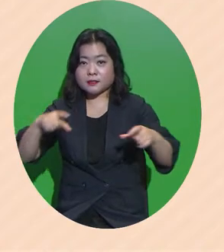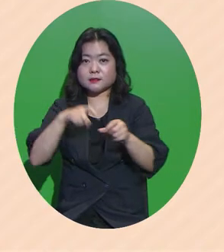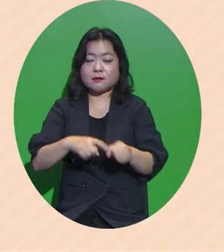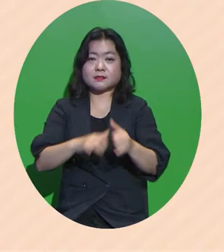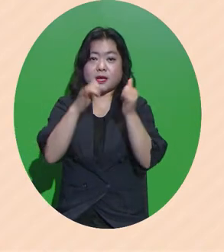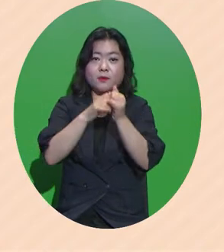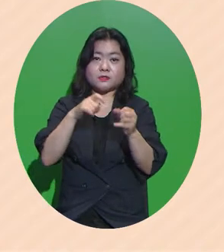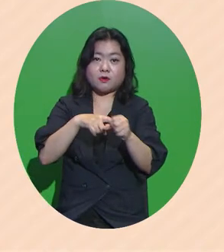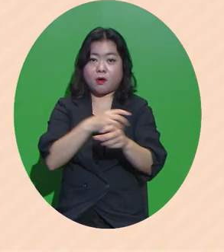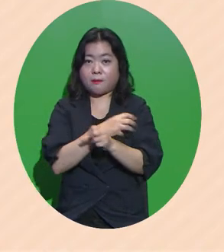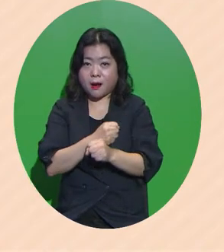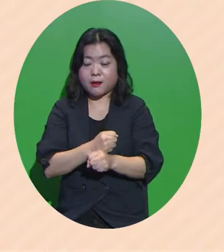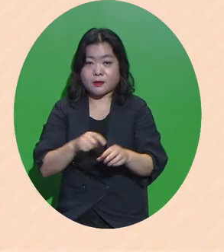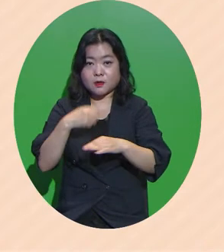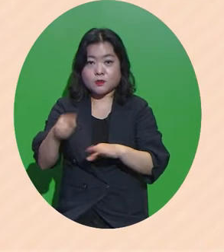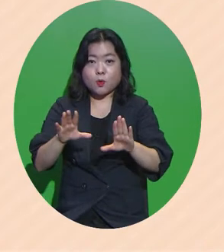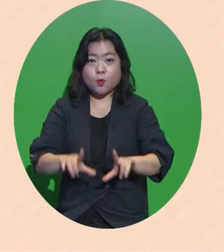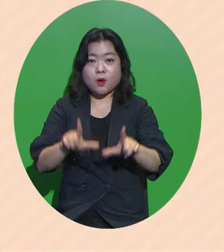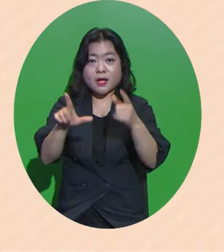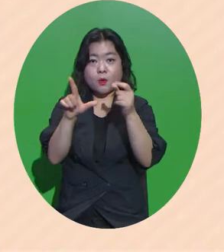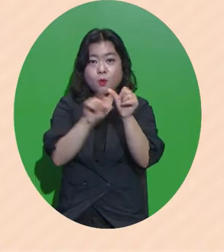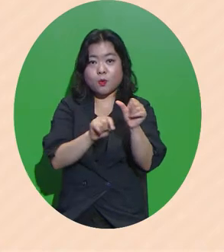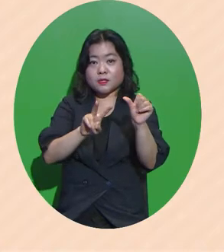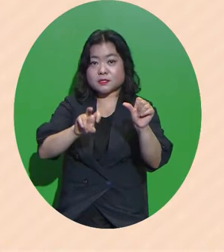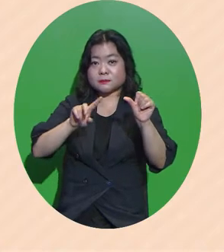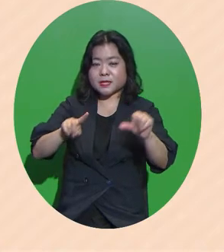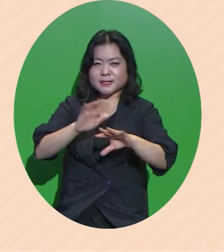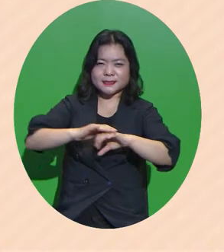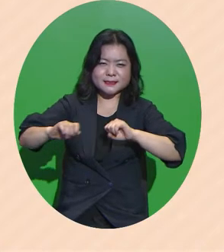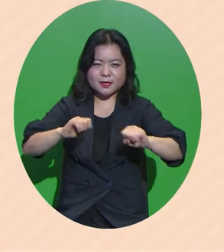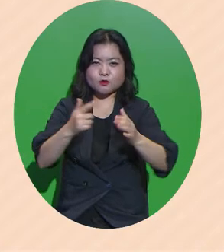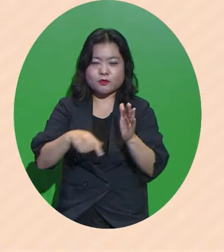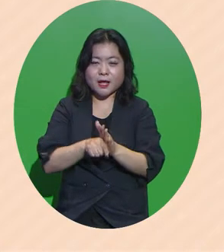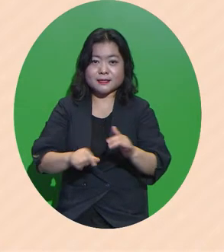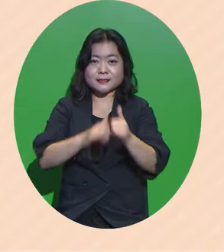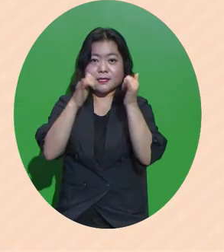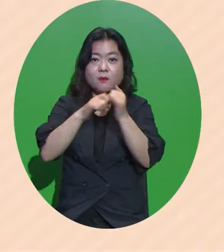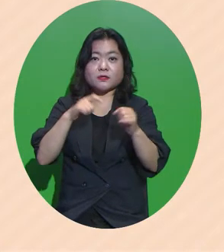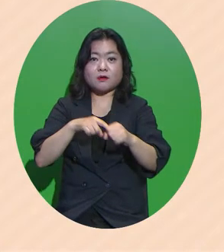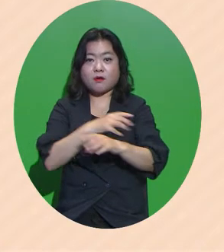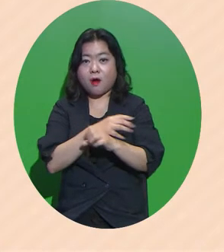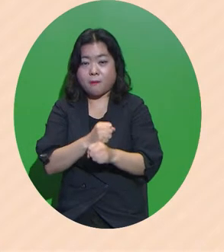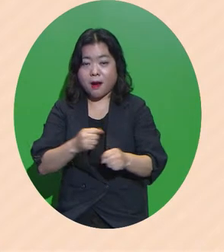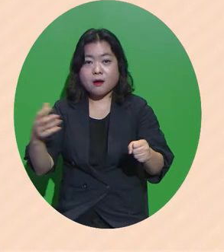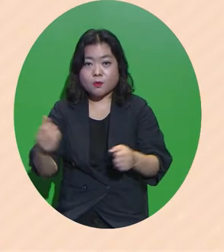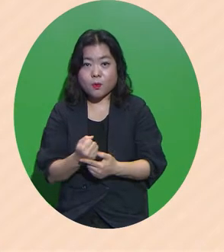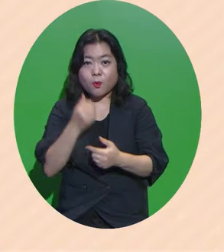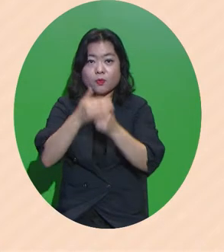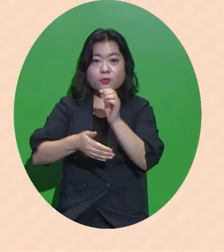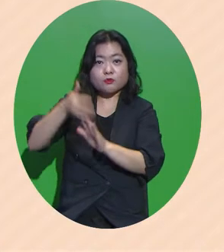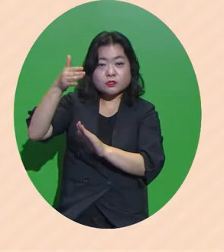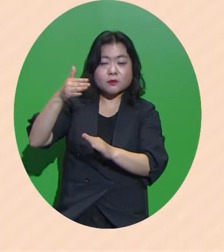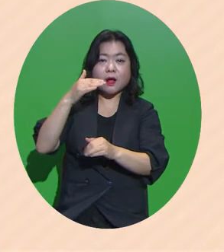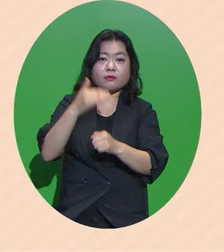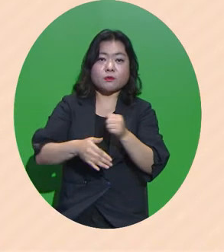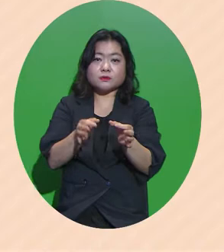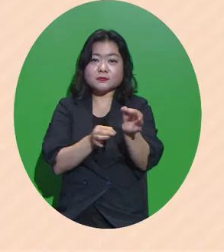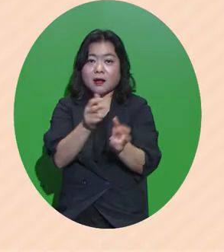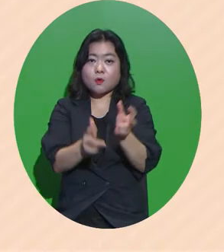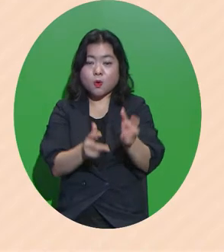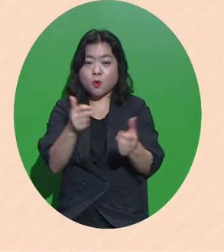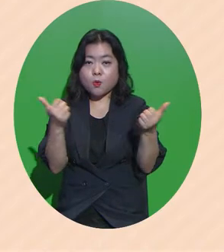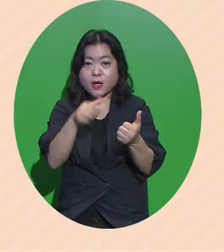협약에 이어서 올해 5월 21일에는 실행 차원의 사회적 협약으로서 대구시와 대구상공회의소